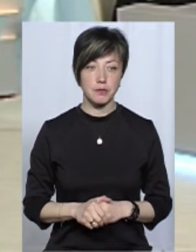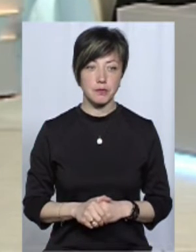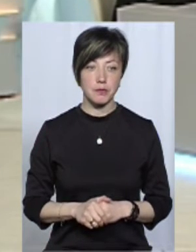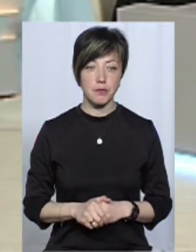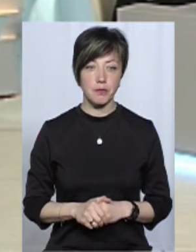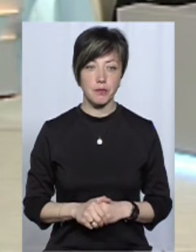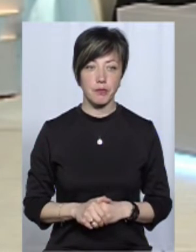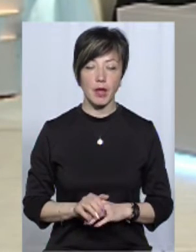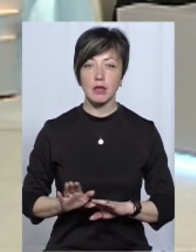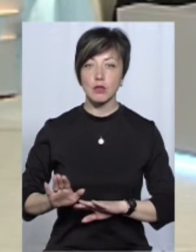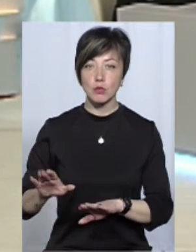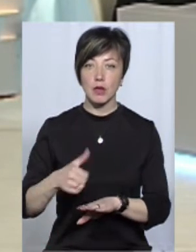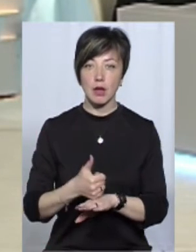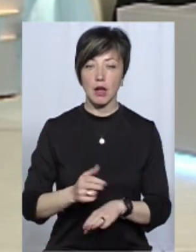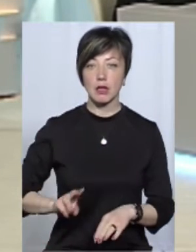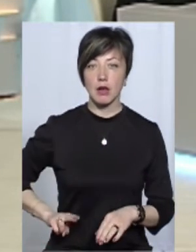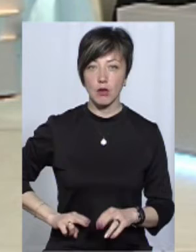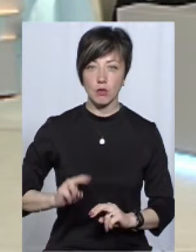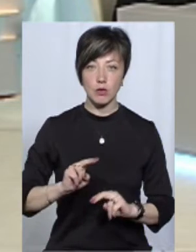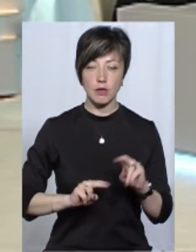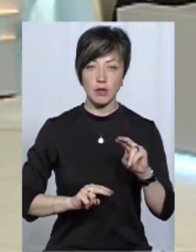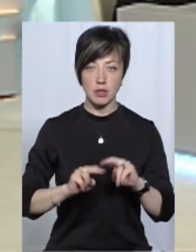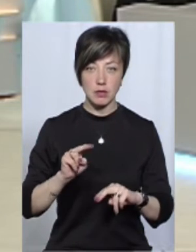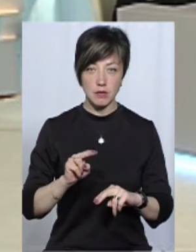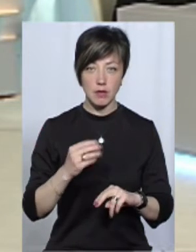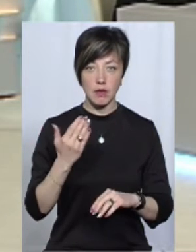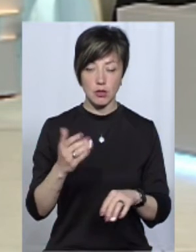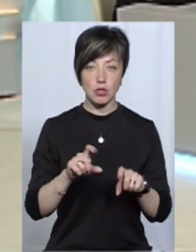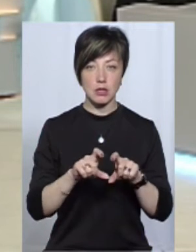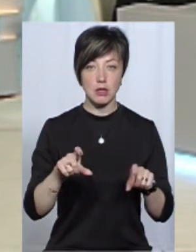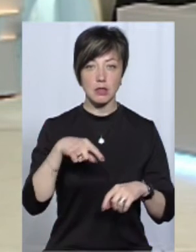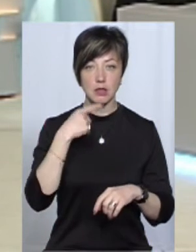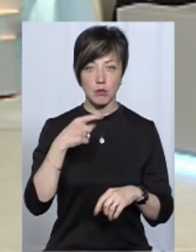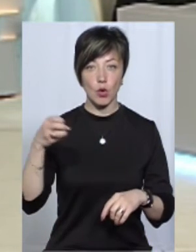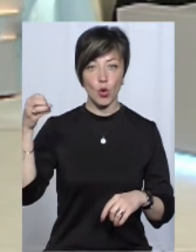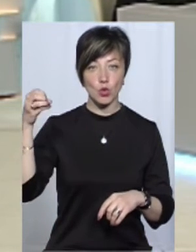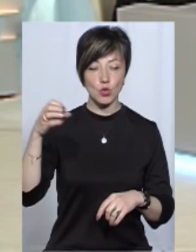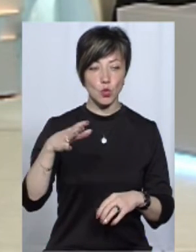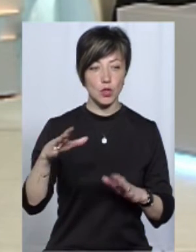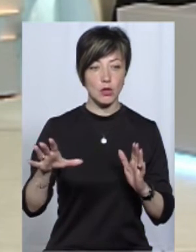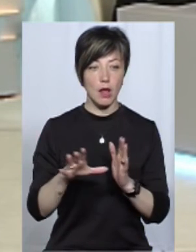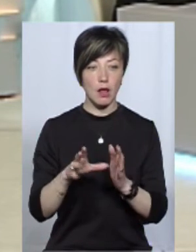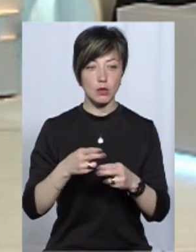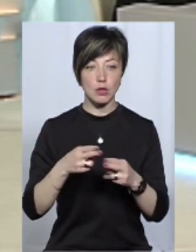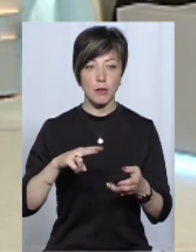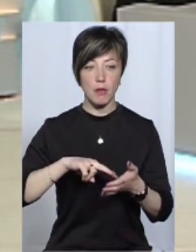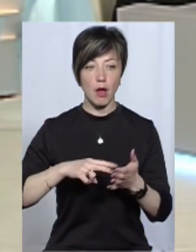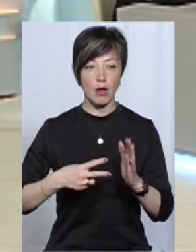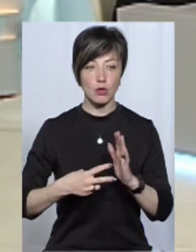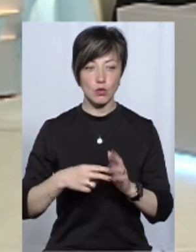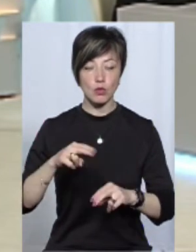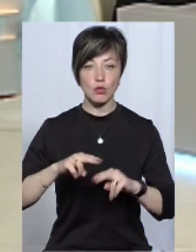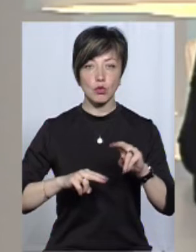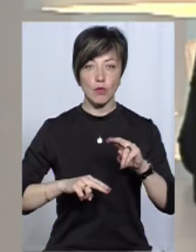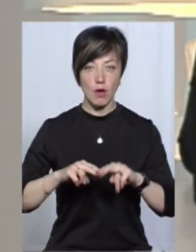Заступник генерального директора збудівництва Олег Рахлінський і говорив про сонячну електростанцію, яку планують